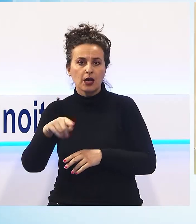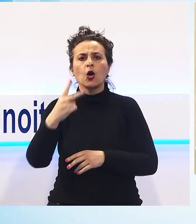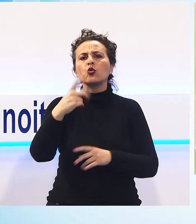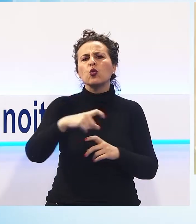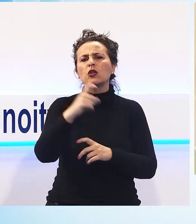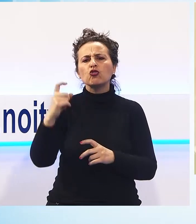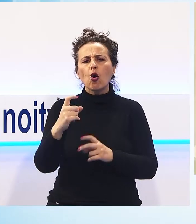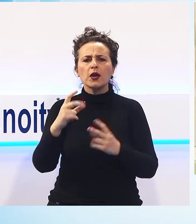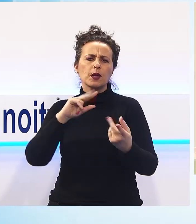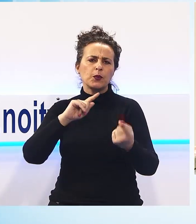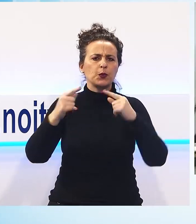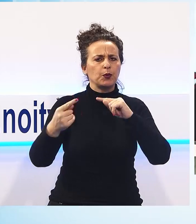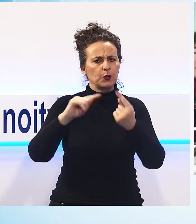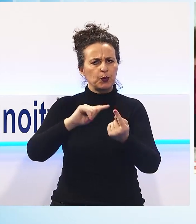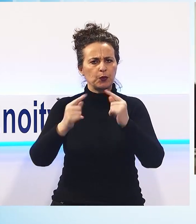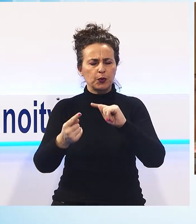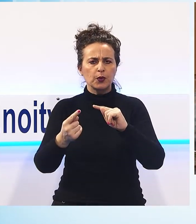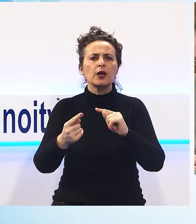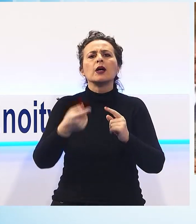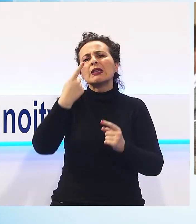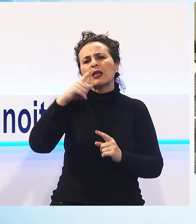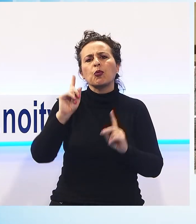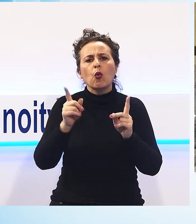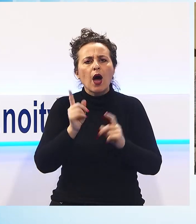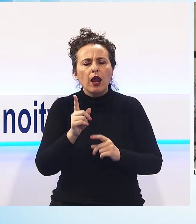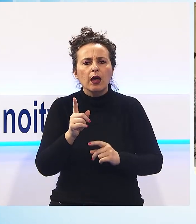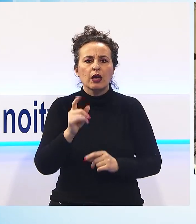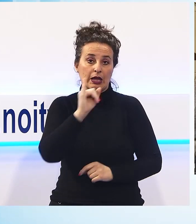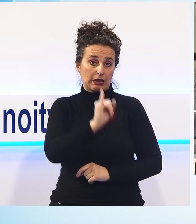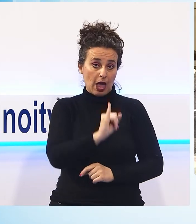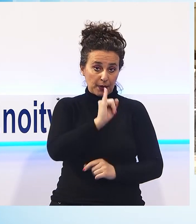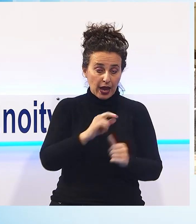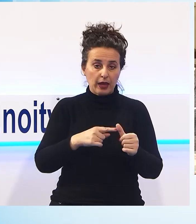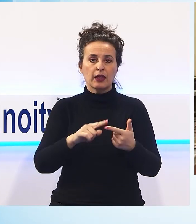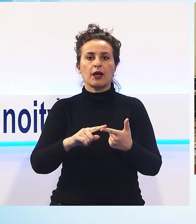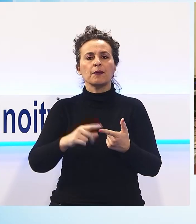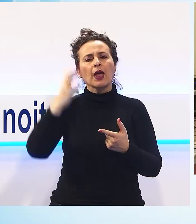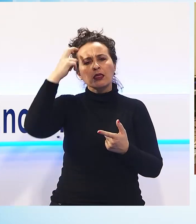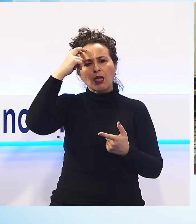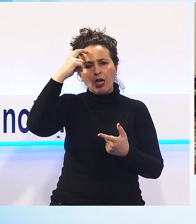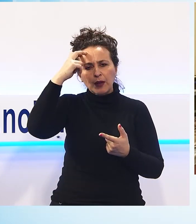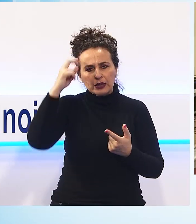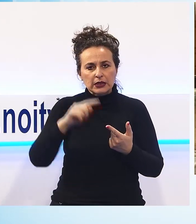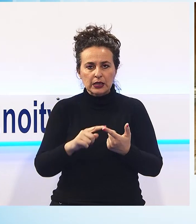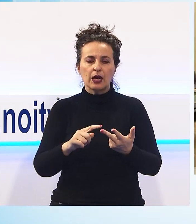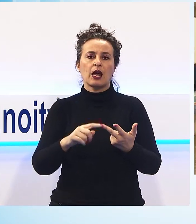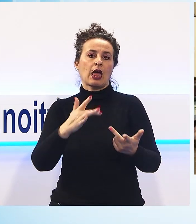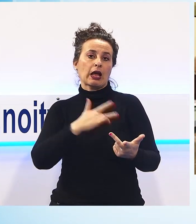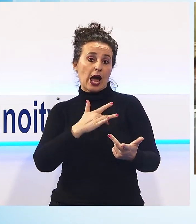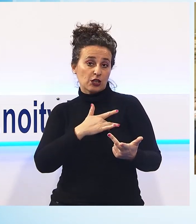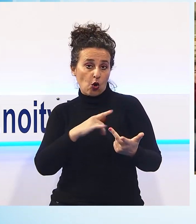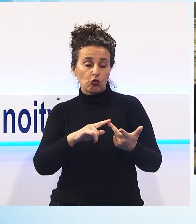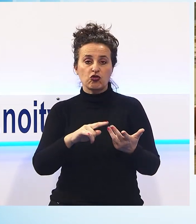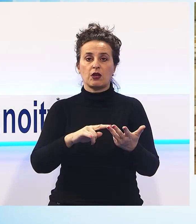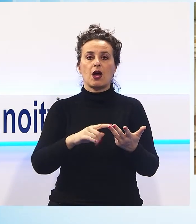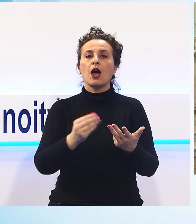tematiche che andranno dalla cura del diabete alla demenza, dalle infezioni alla cardiologia fino ad arrivare alla nutrizione e